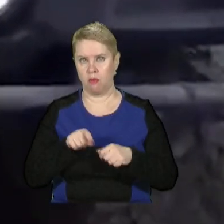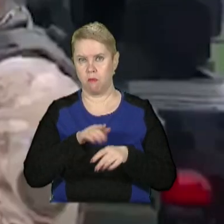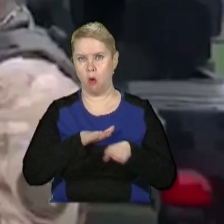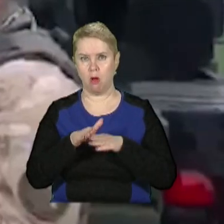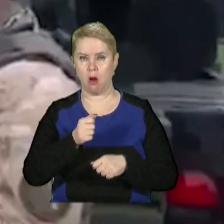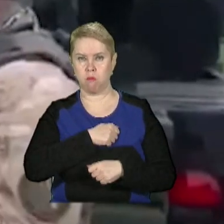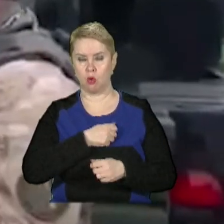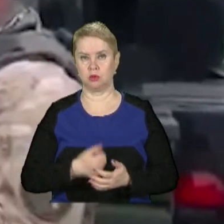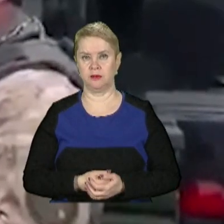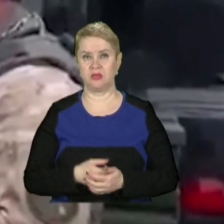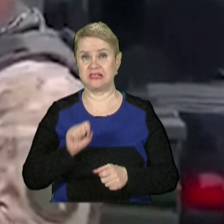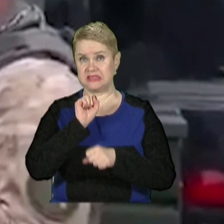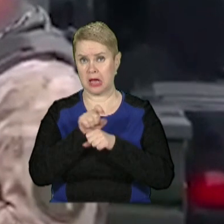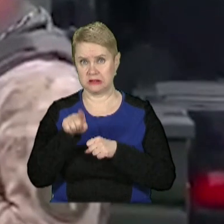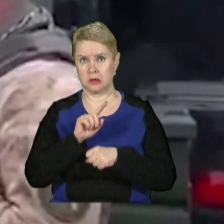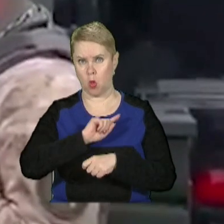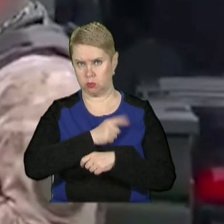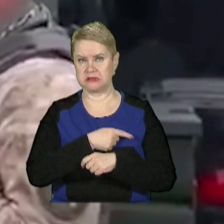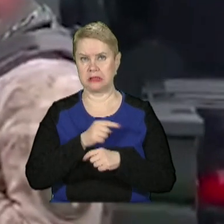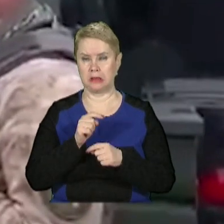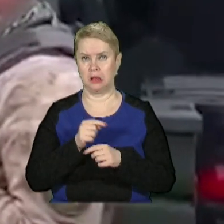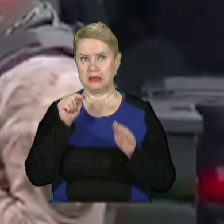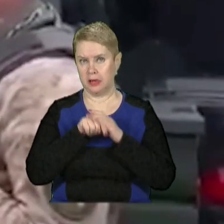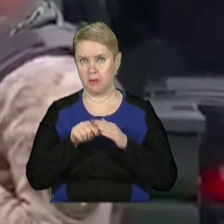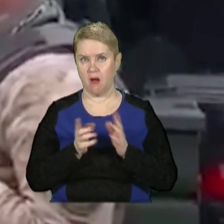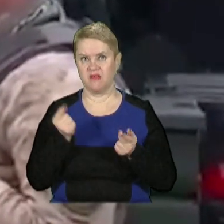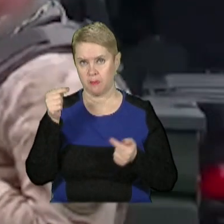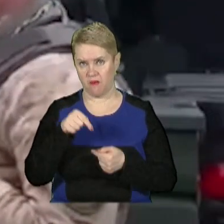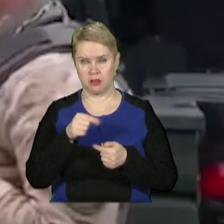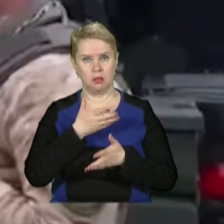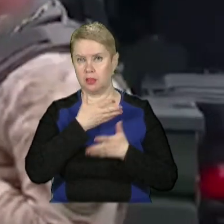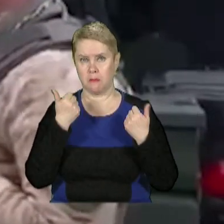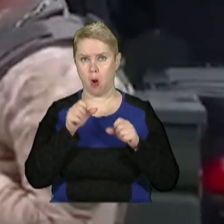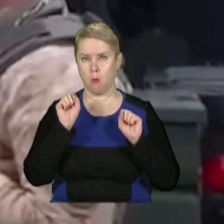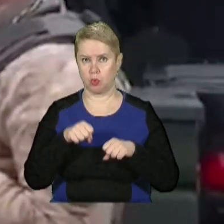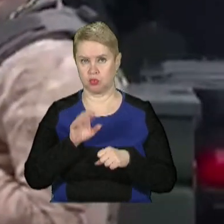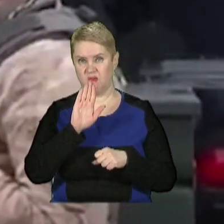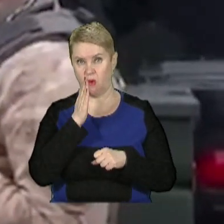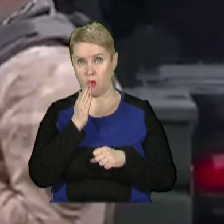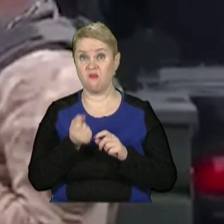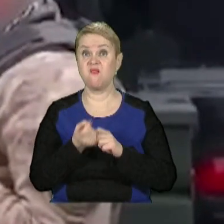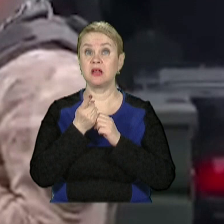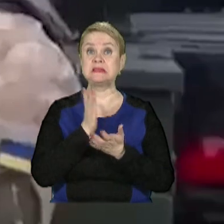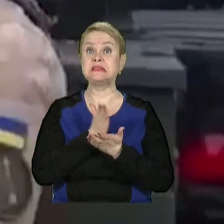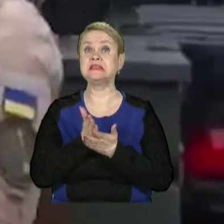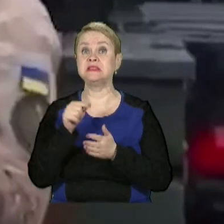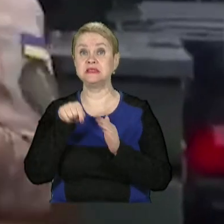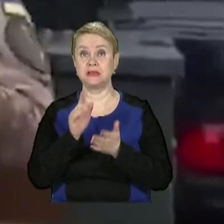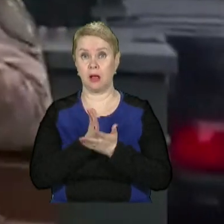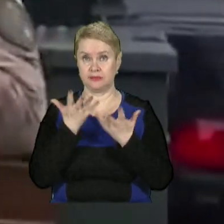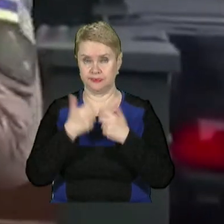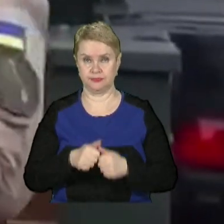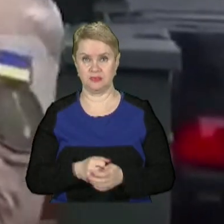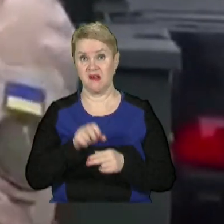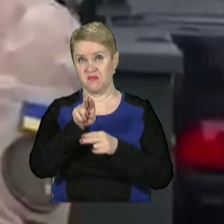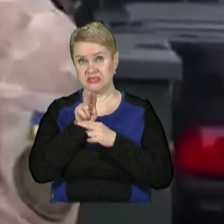роботу. Локаційна станція, вона пасивного типу. Ну і, відповідно, нема можливості ворогу виявити, що ці. Вистріли.